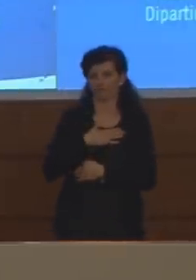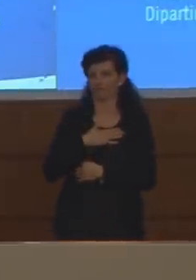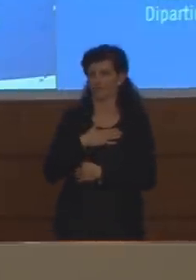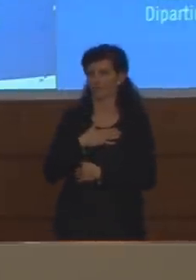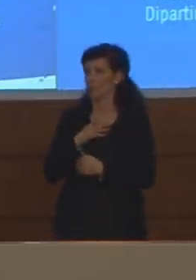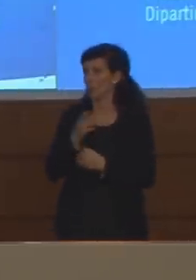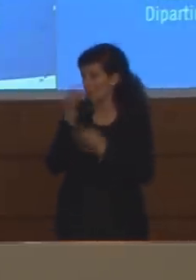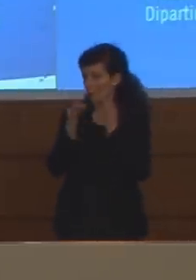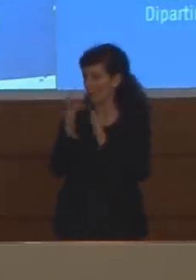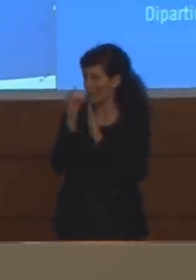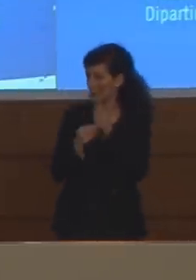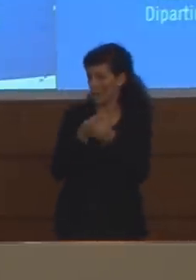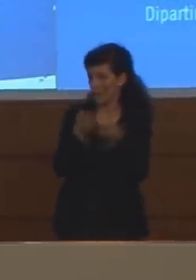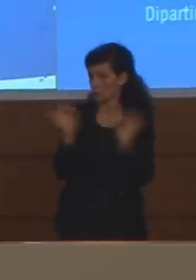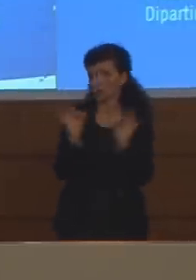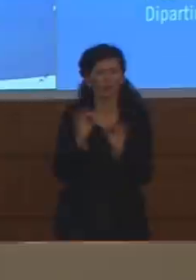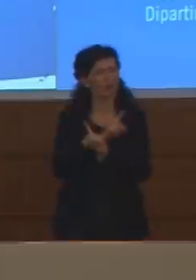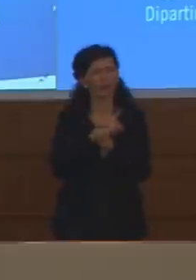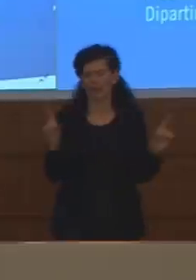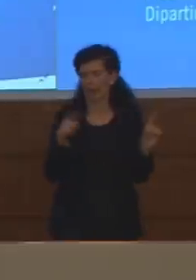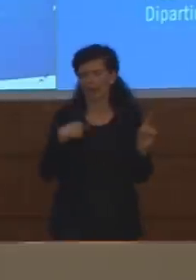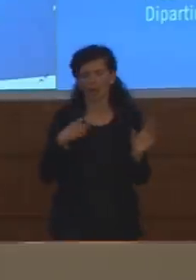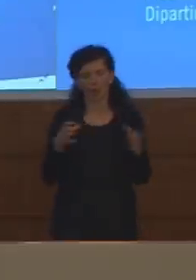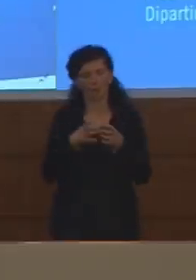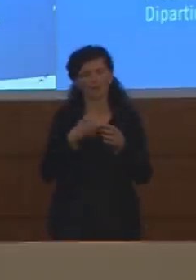Civile né come Comitato Operativo.